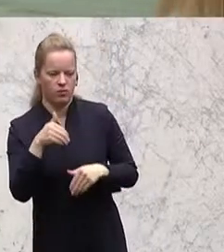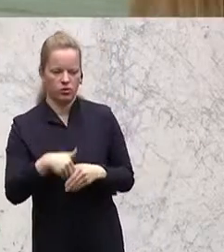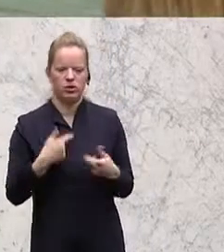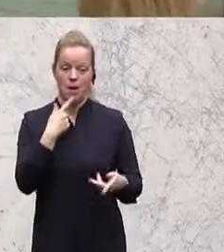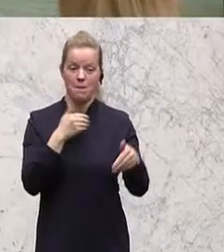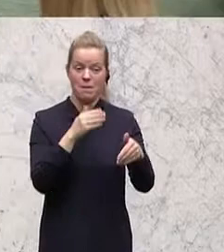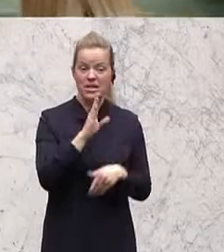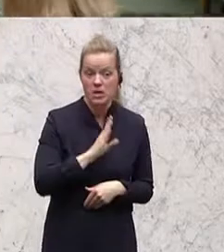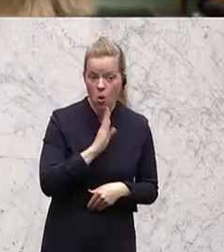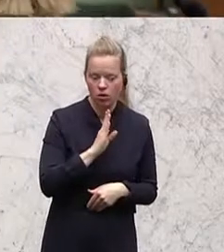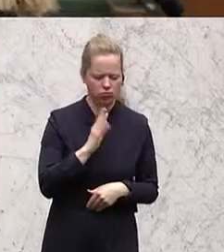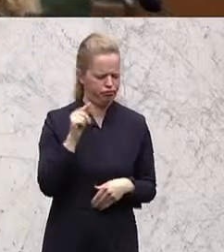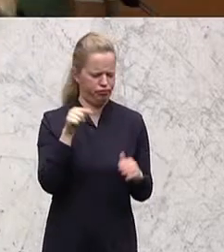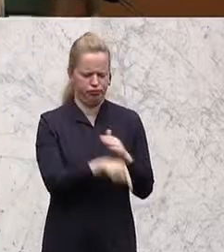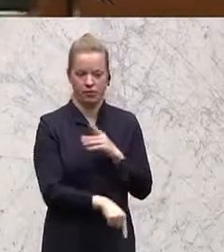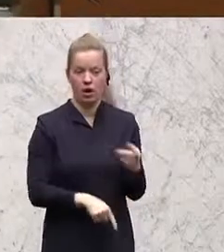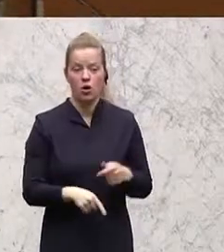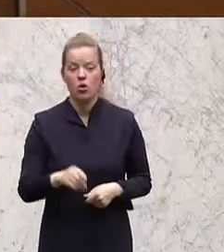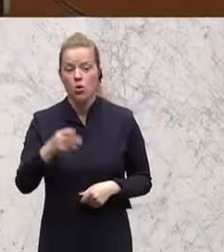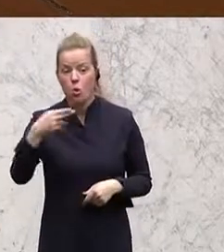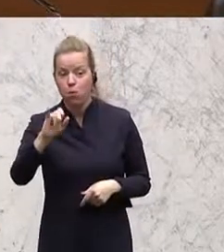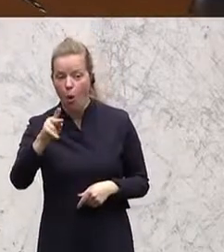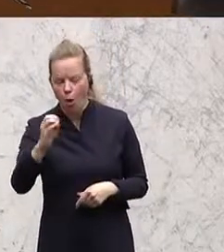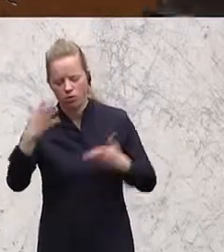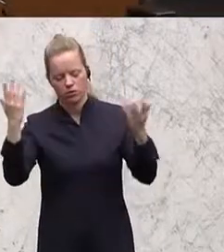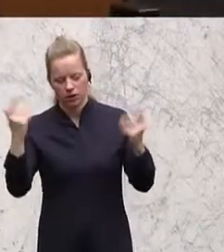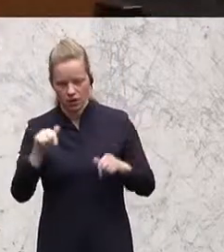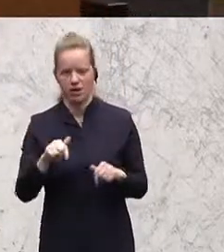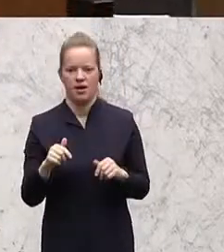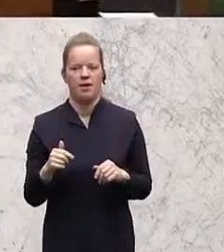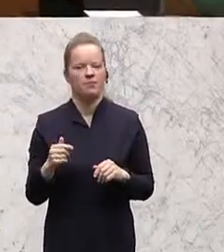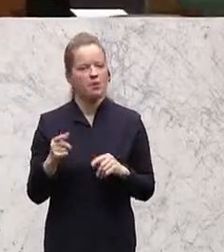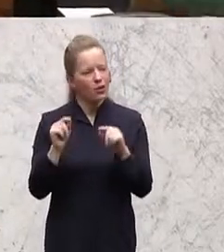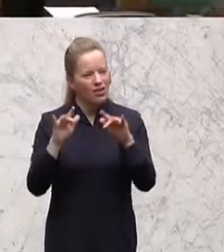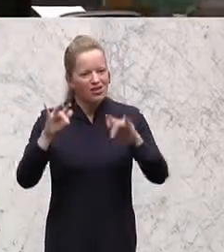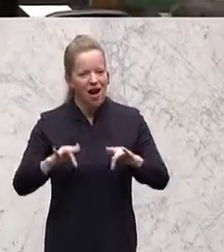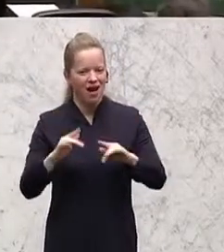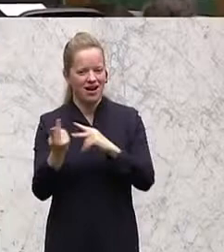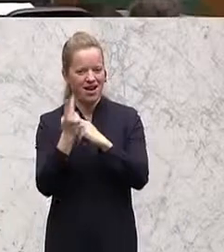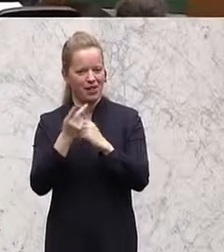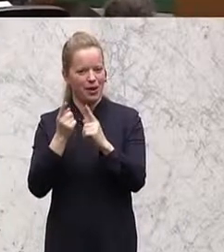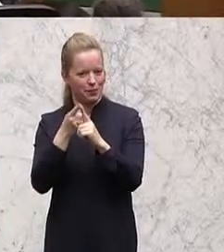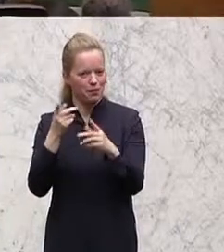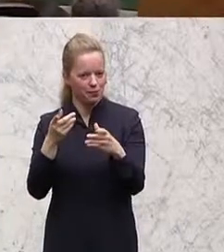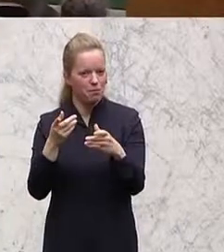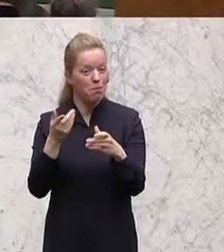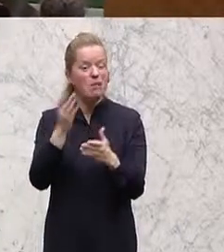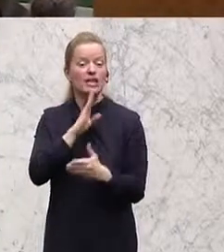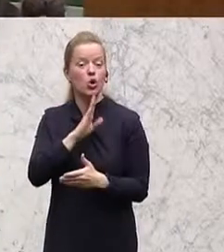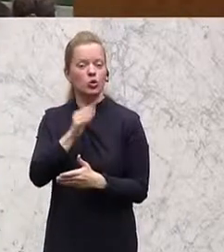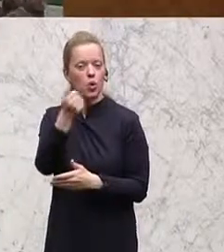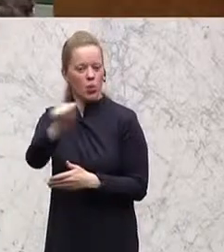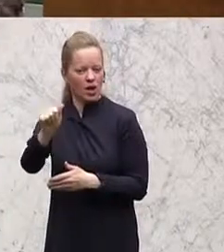Wir haben es immer relativ locker in der Tasche hier im Hohen Haus, wenn es um populistische Klientellpolitik wie zum Beispiel die Pensionshunderter geht.